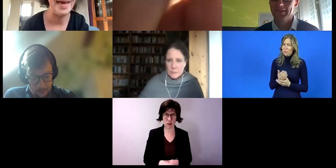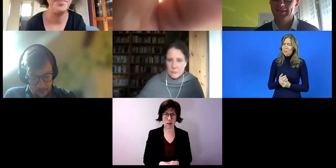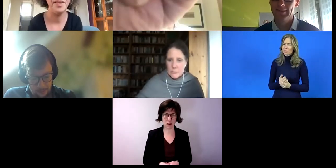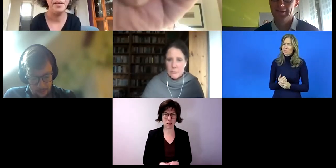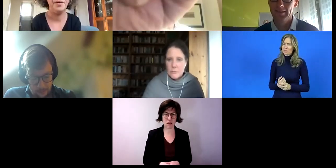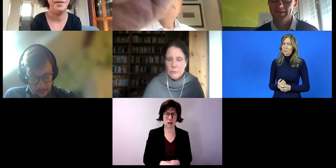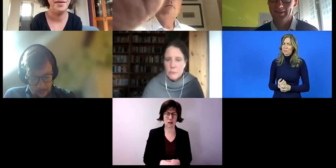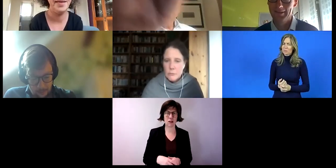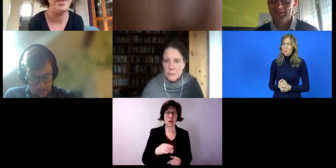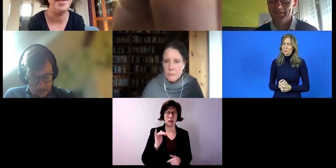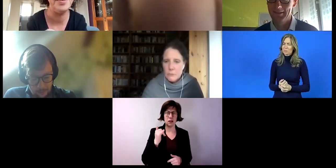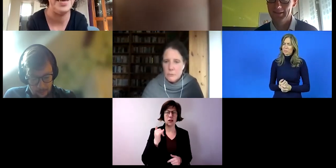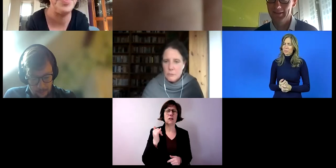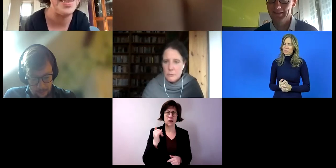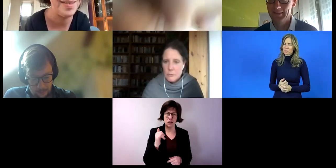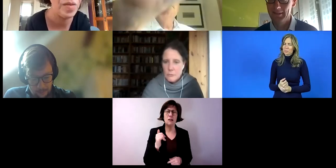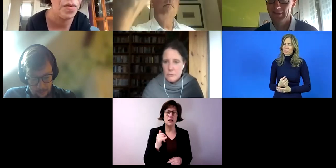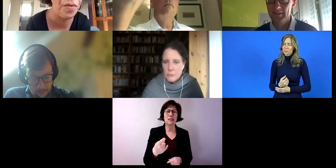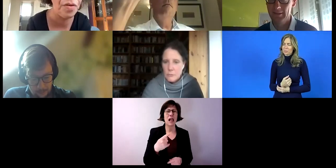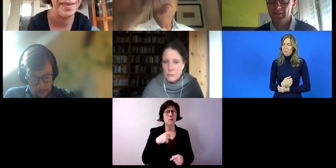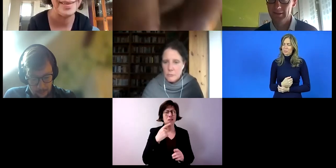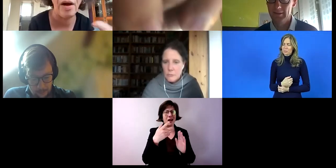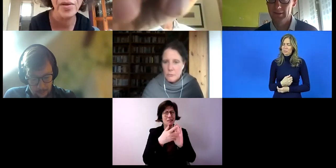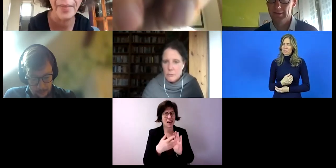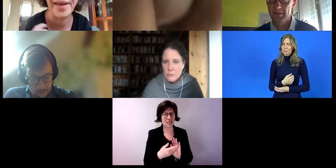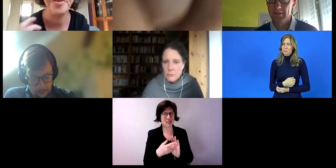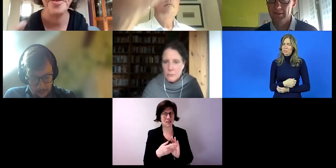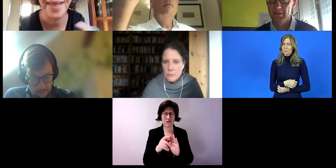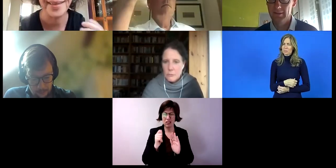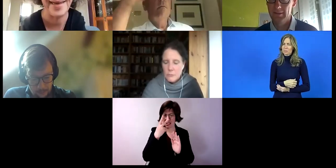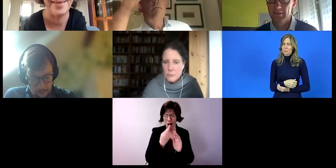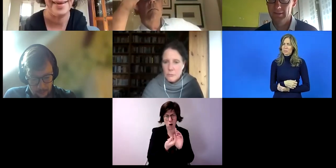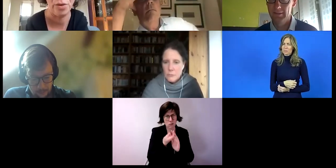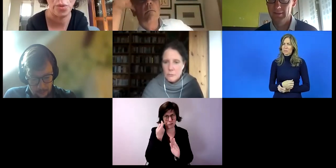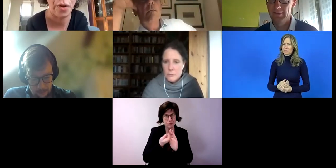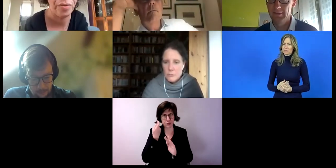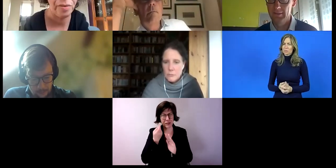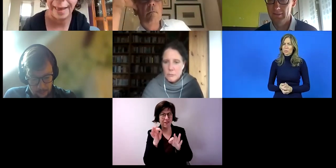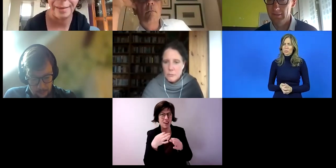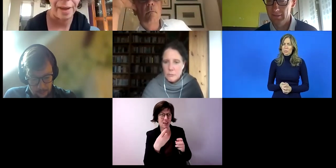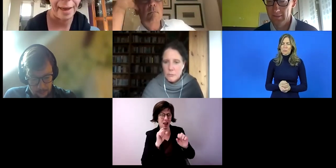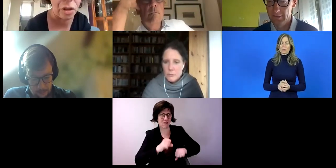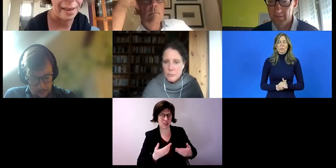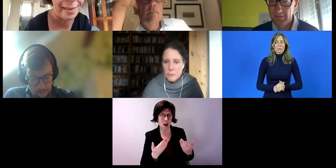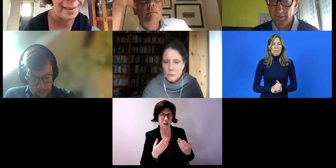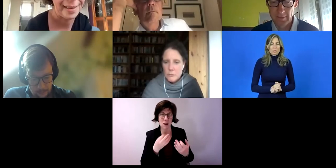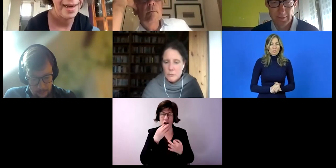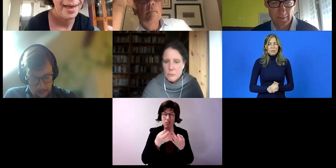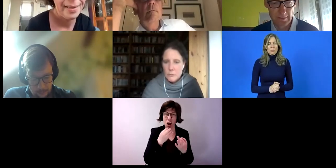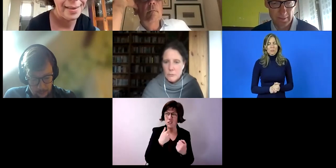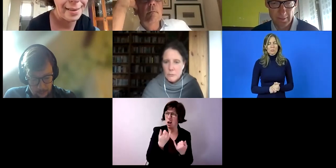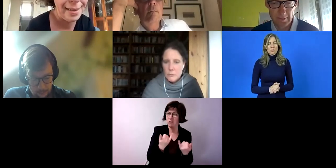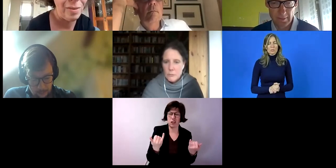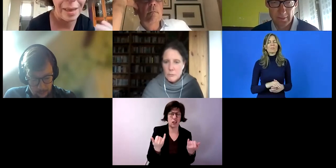Wie war das nochmal? Genau, sie haben die Testungen oder das Herausarbeiten von Fähigkeiten angesprochen. Und da hat die Fragestellerin gesagt,